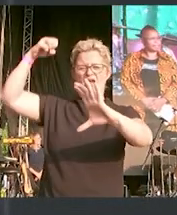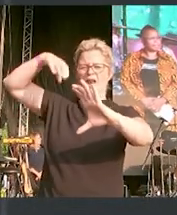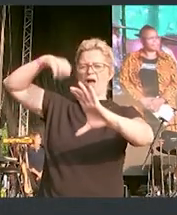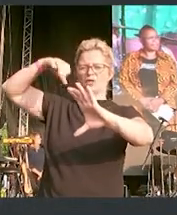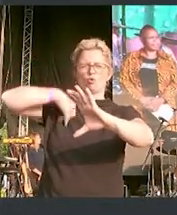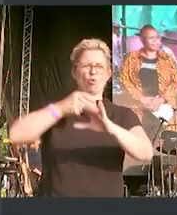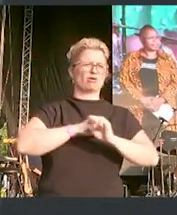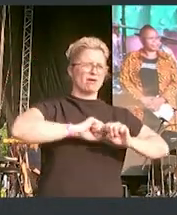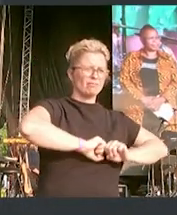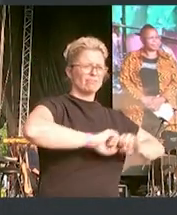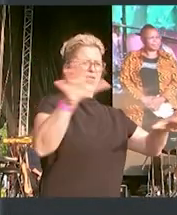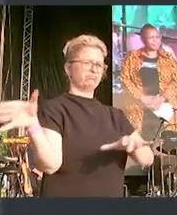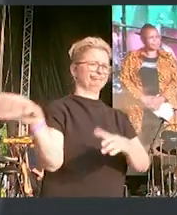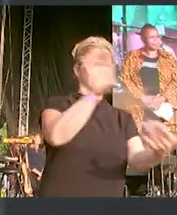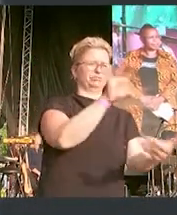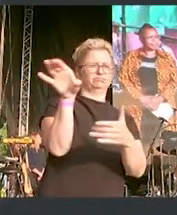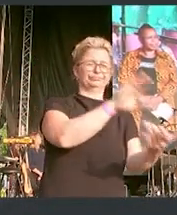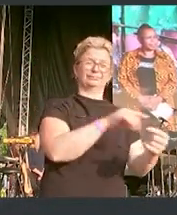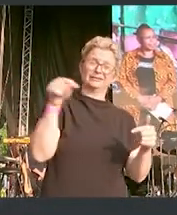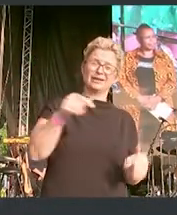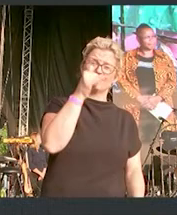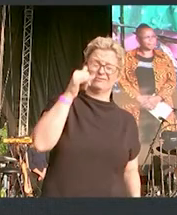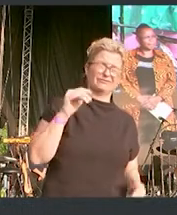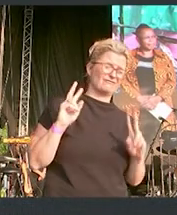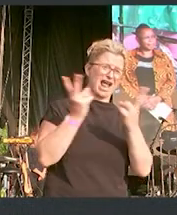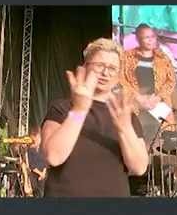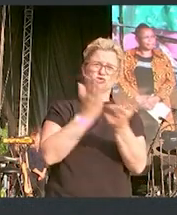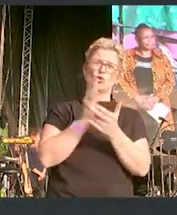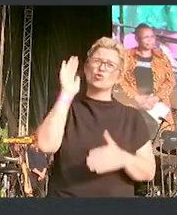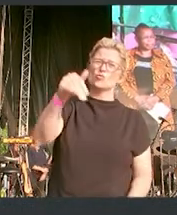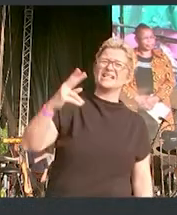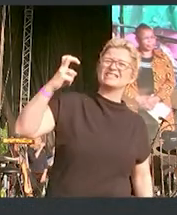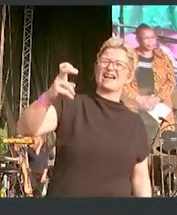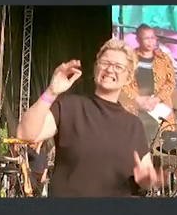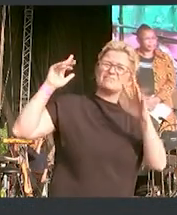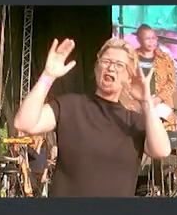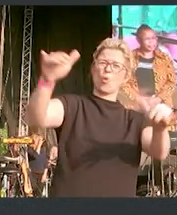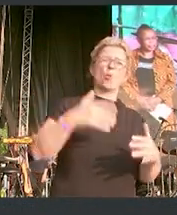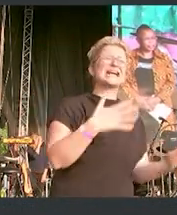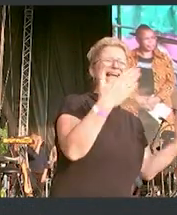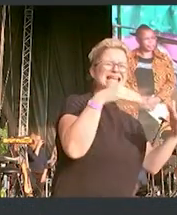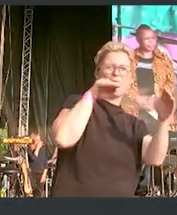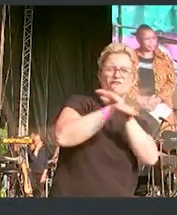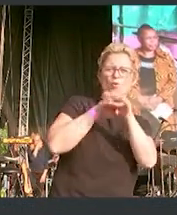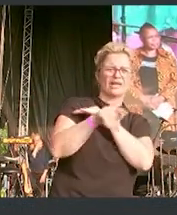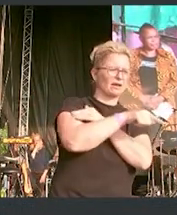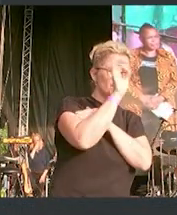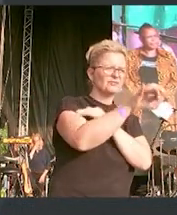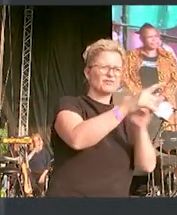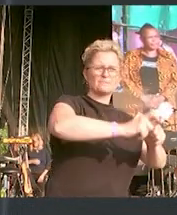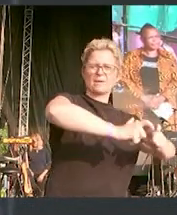Und weil es auf dieser Welt schon über 20 Millionen Klimaflüchtlinge gibt, Tendenz steigend.